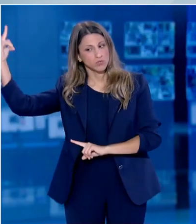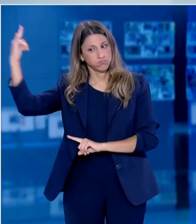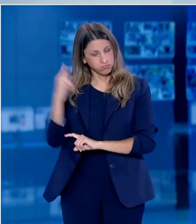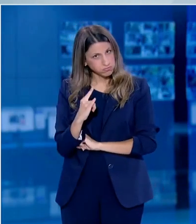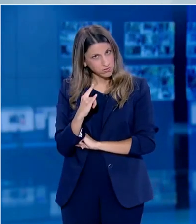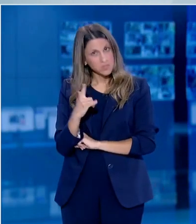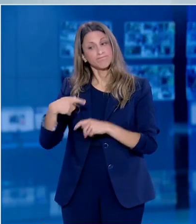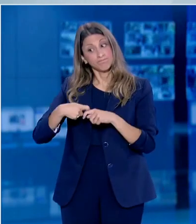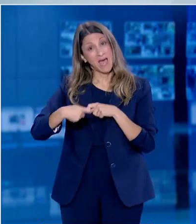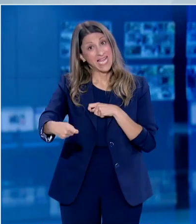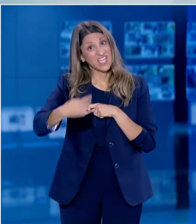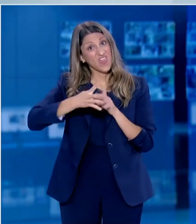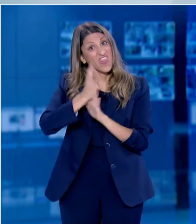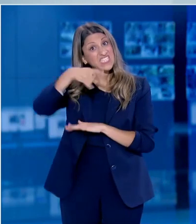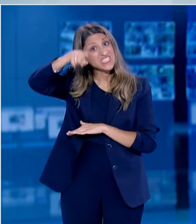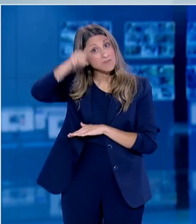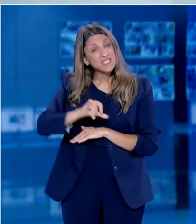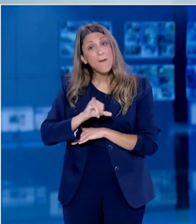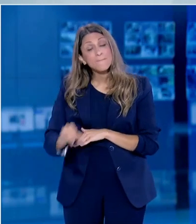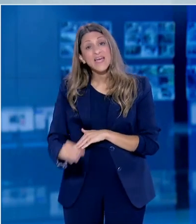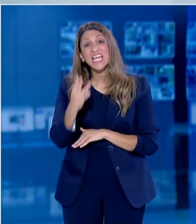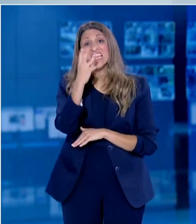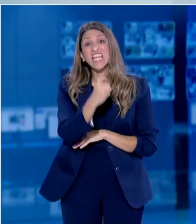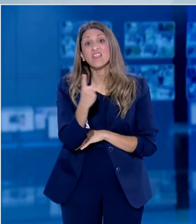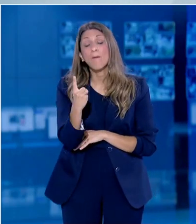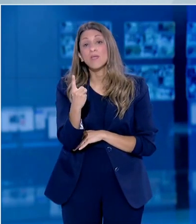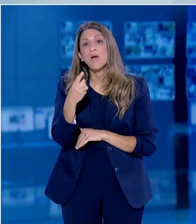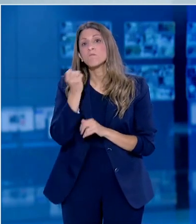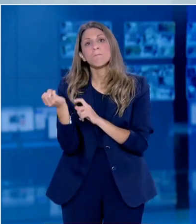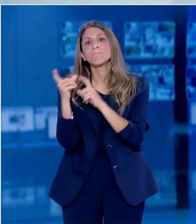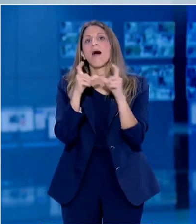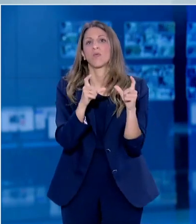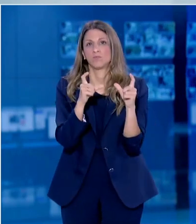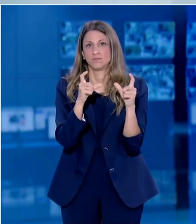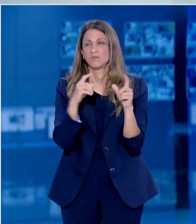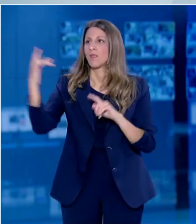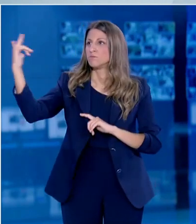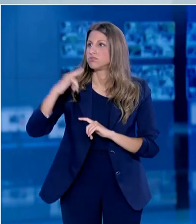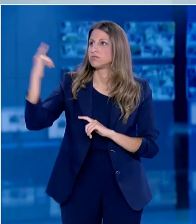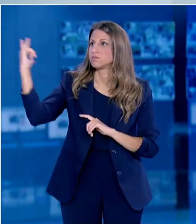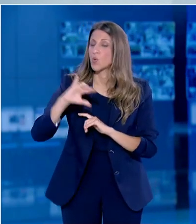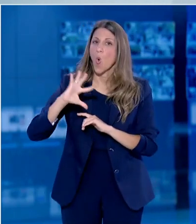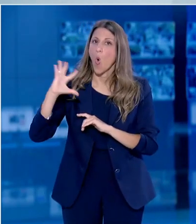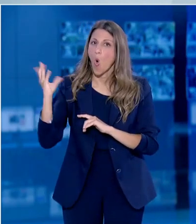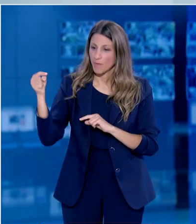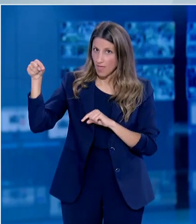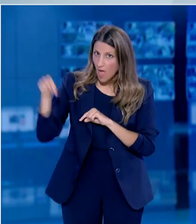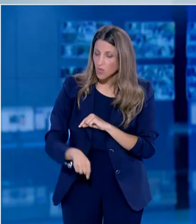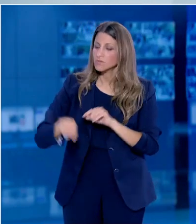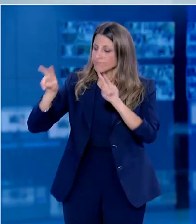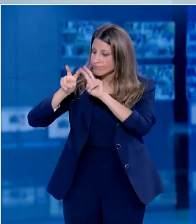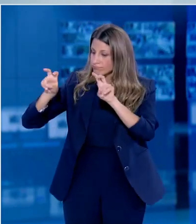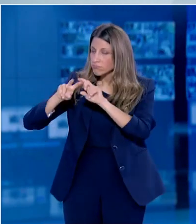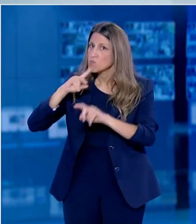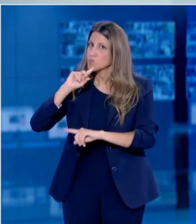παραταθεί και ισχύει μέχρι και τις 31 Μαΐου. Συνολικά, από τότε που ξεκίνησε η εφαρμογή των μέτρων έχουν περάσει τα